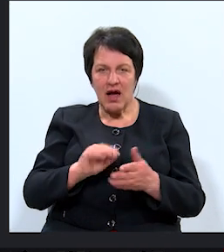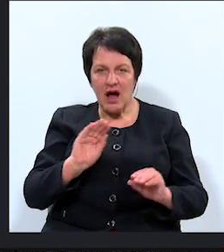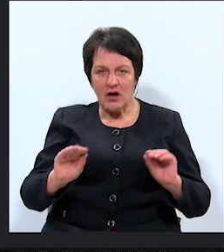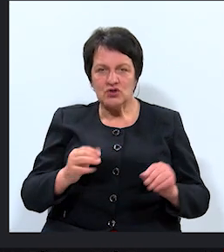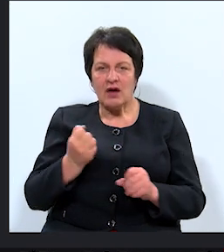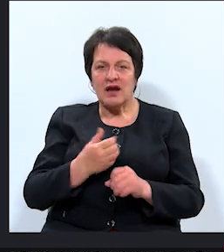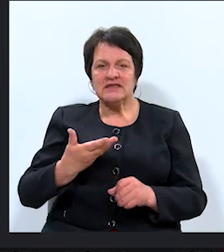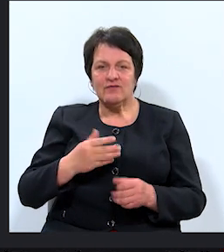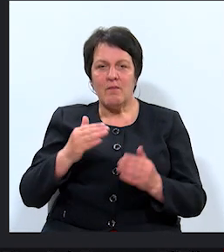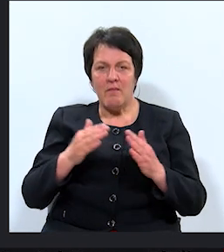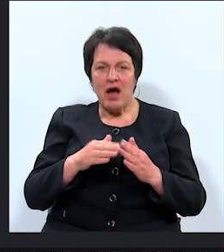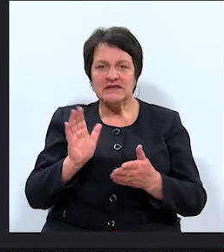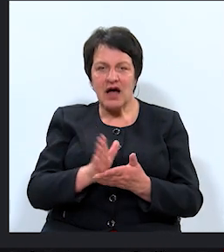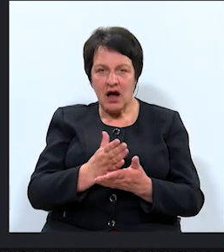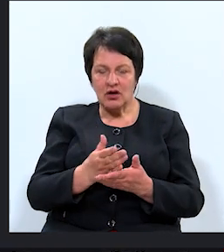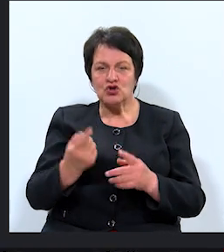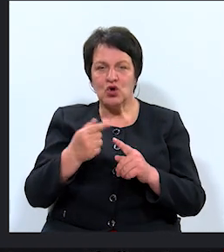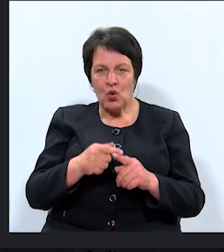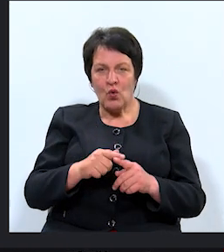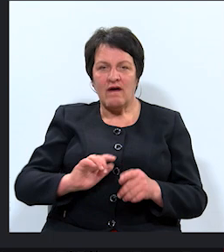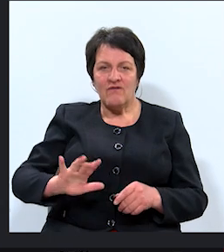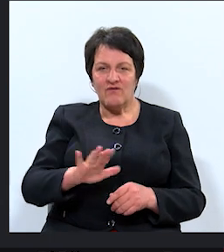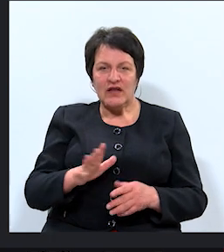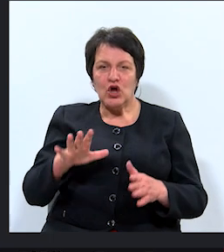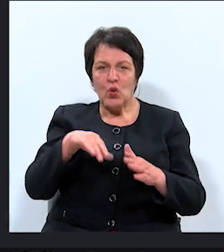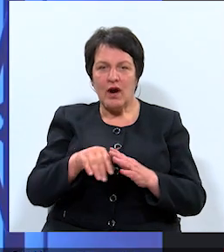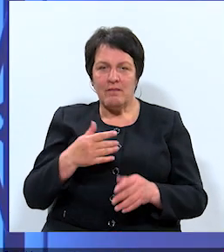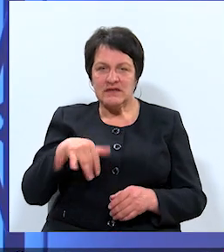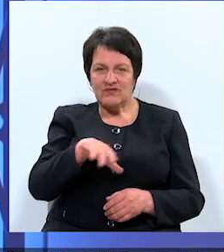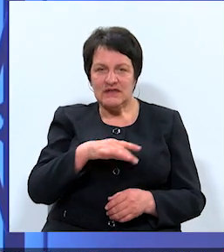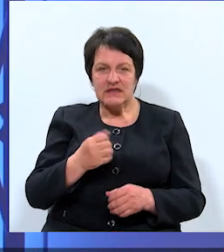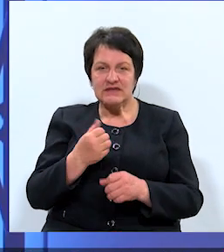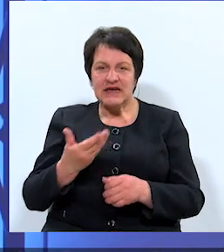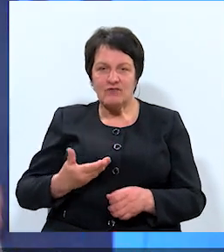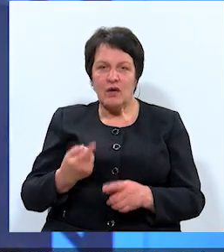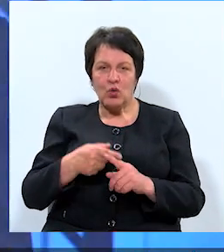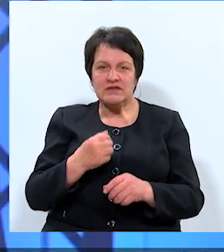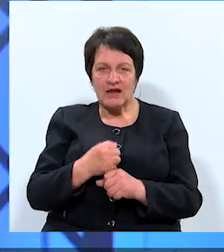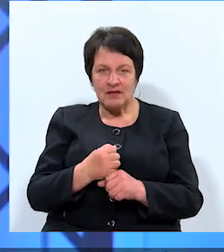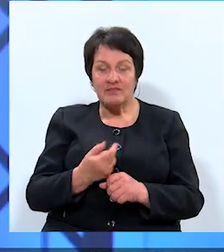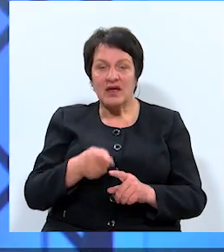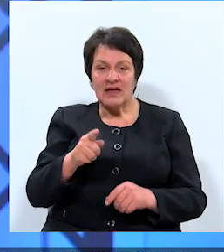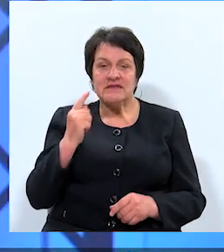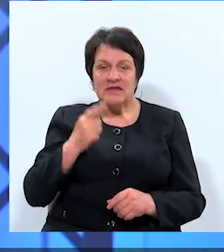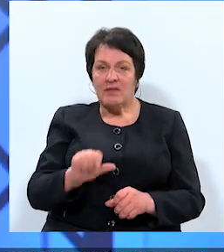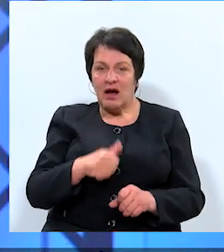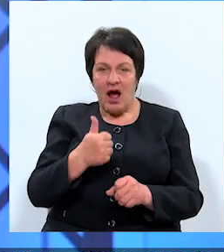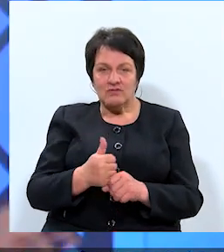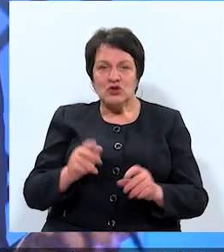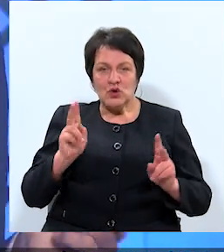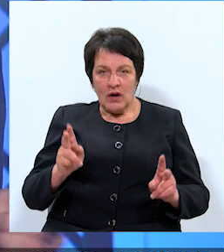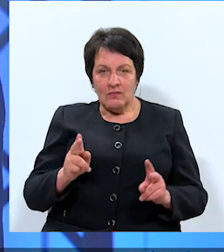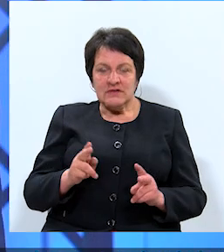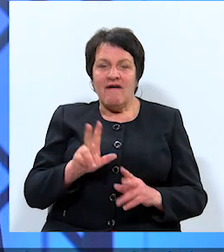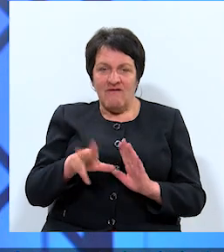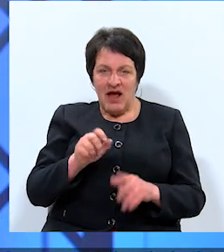dzīvojumamāju sakārtošanu, gan arī vidi, kurā mēs visi dzīvojam un kopīgi strādājam. Tātad dzirdējām galvenos solījumus.